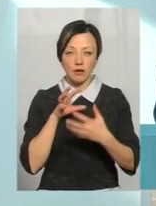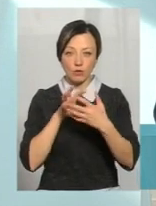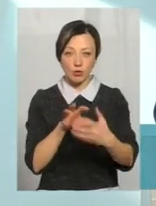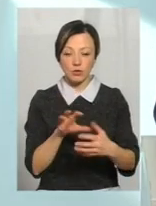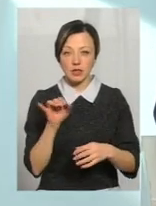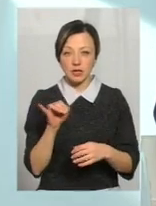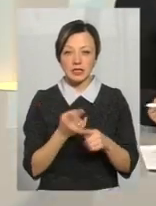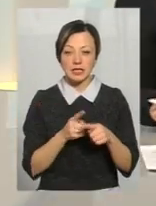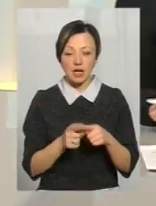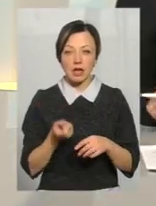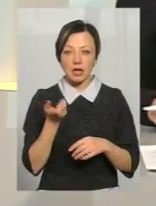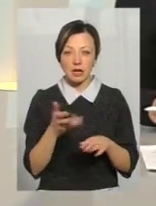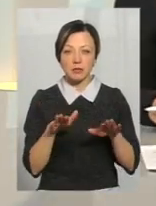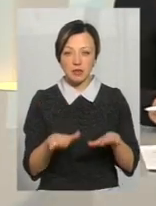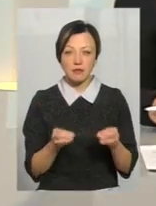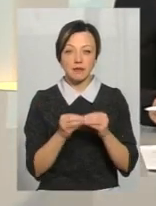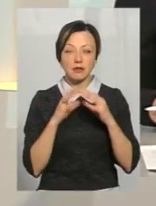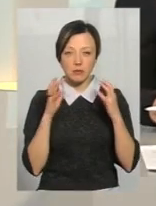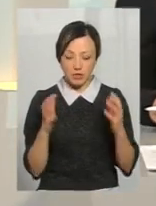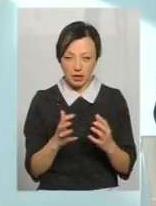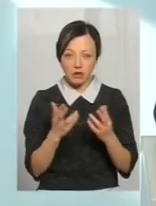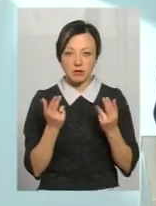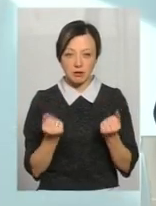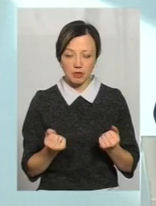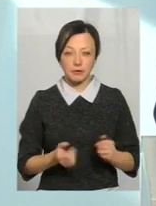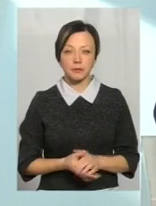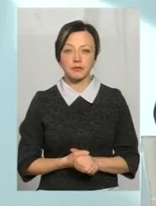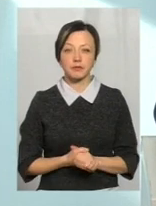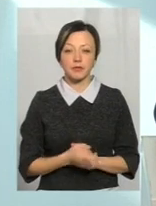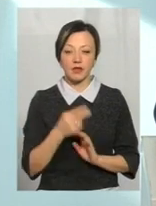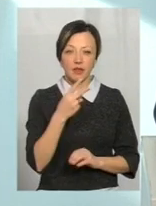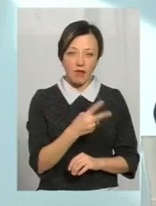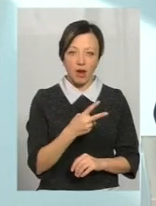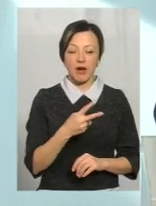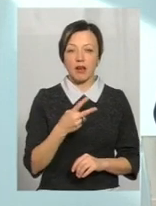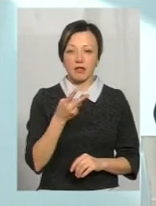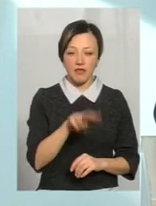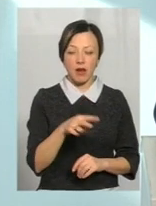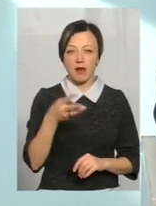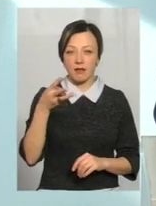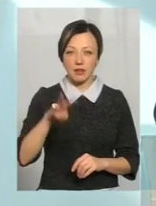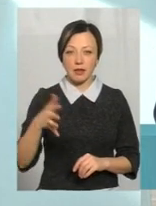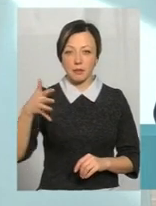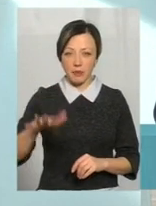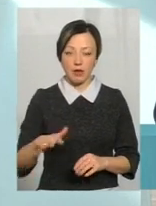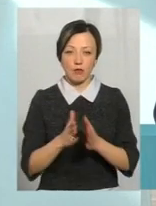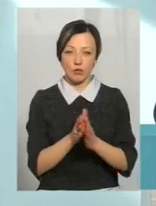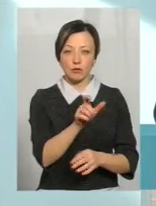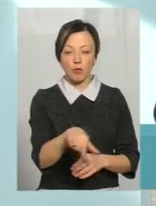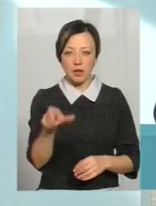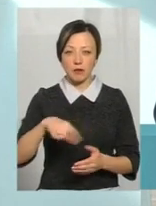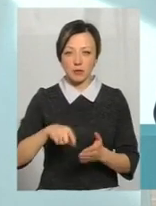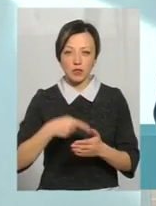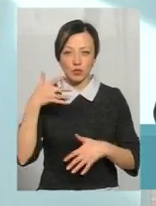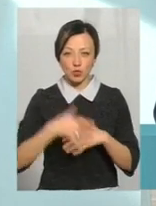і автобус… Тобто оця кількість місць зберігається? Кількість місць однозначно зберігається. Йдине на сьогоднішній день ми просимо громадян міста